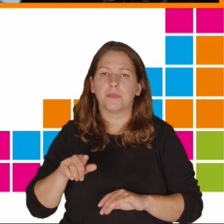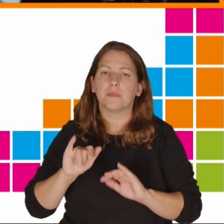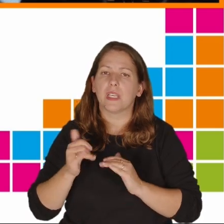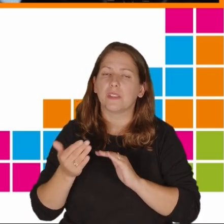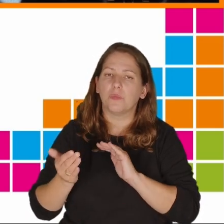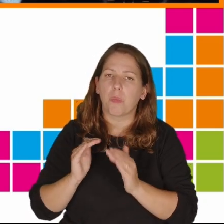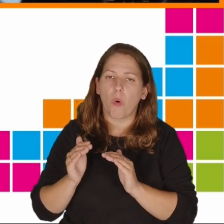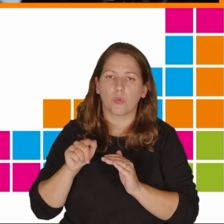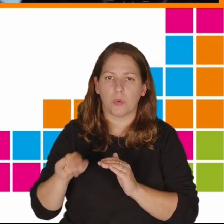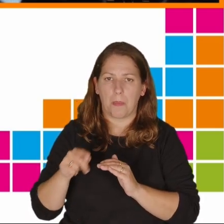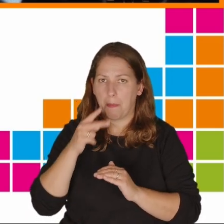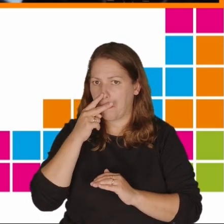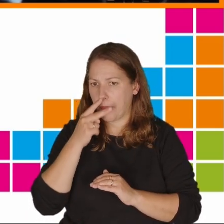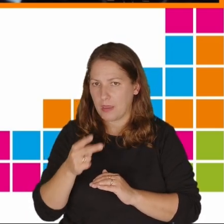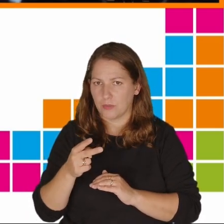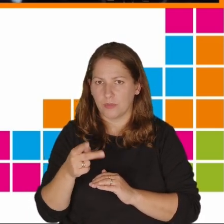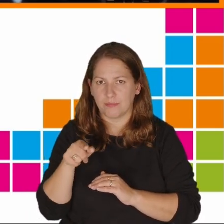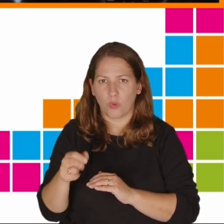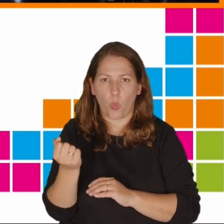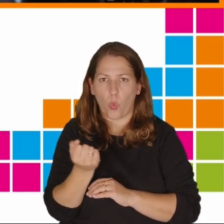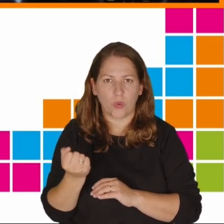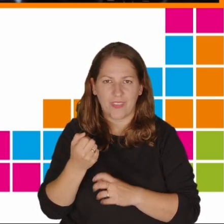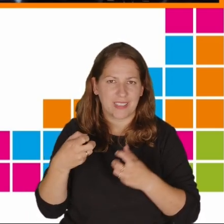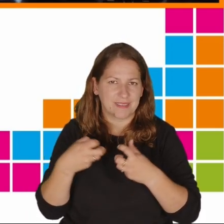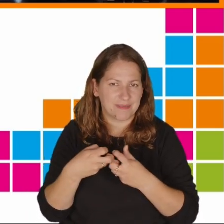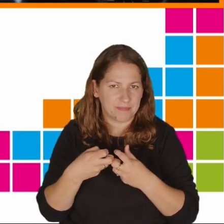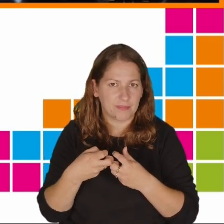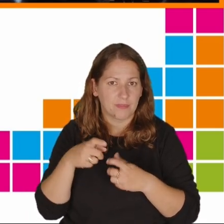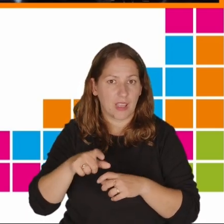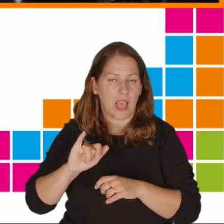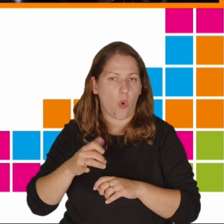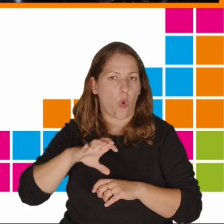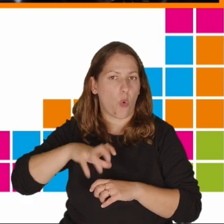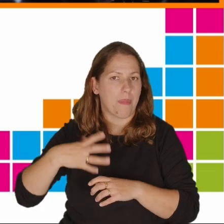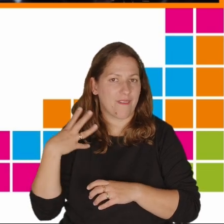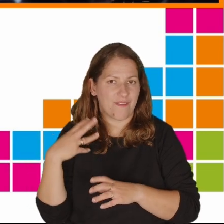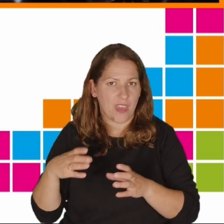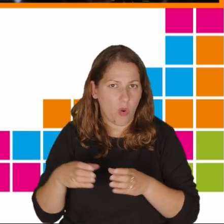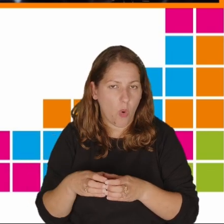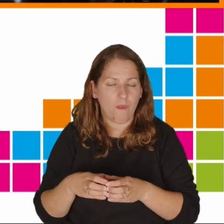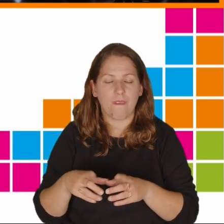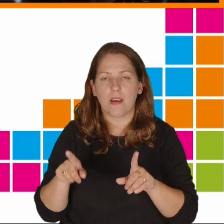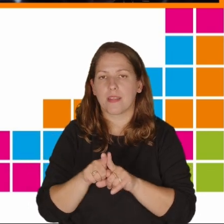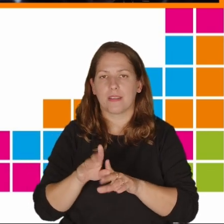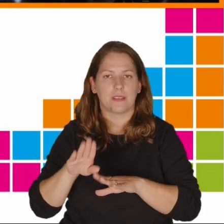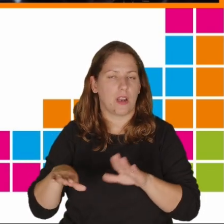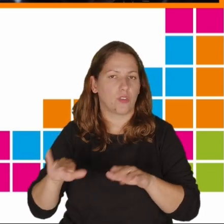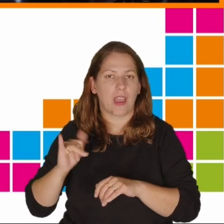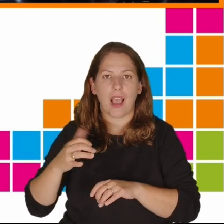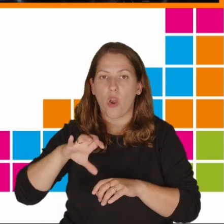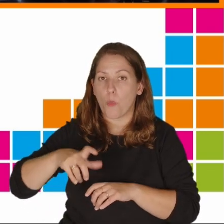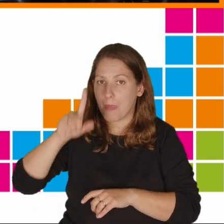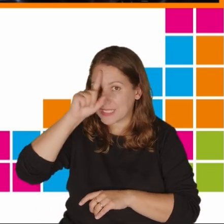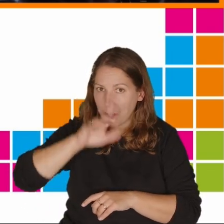patrzę się na używanie internetu, jaka grupa wiekowa, jaka grupa